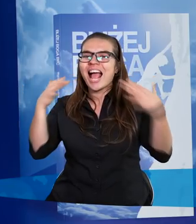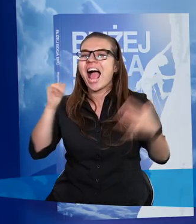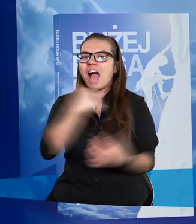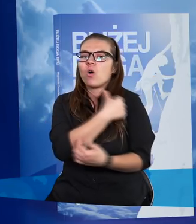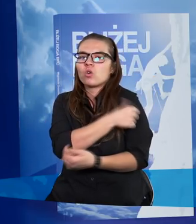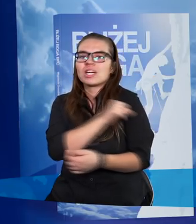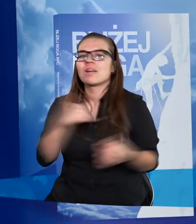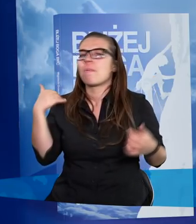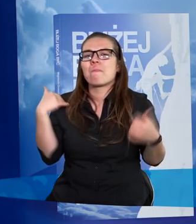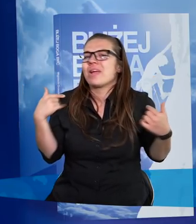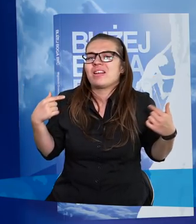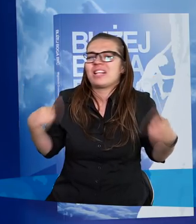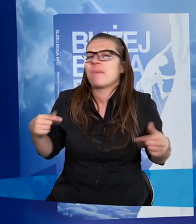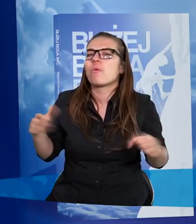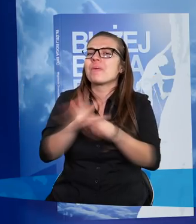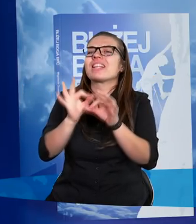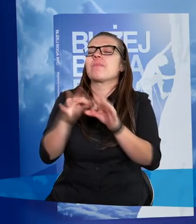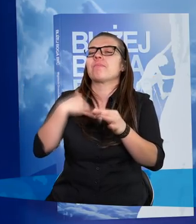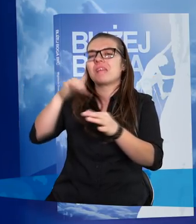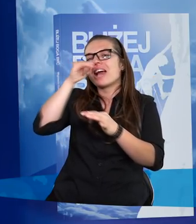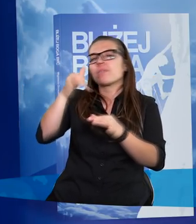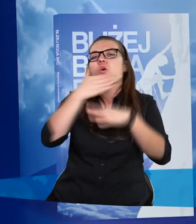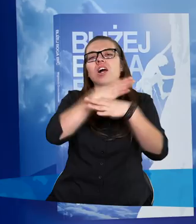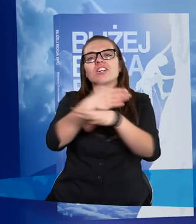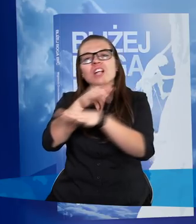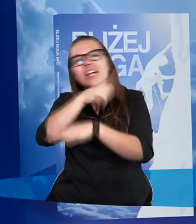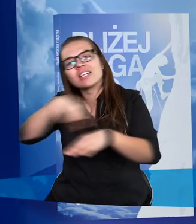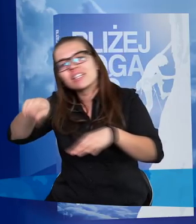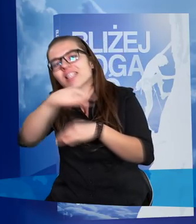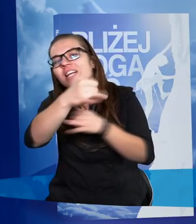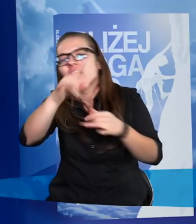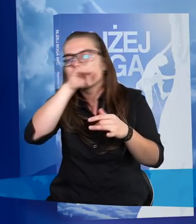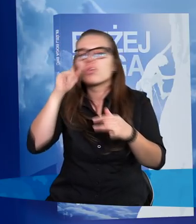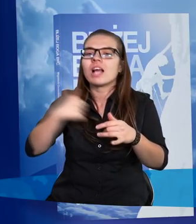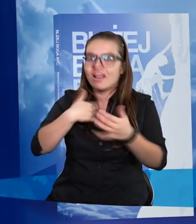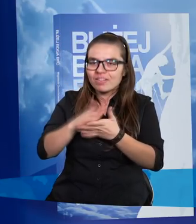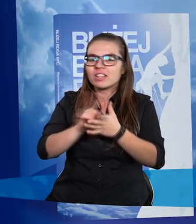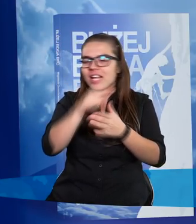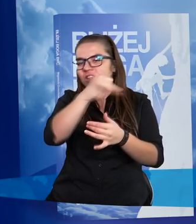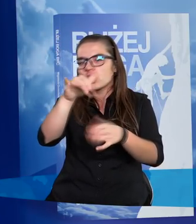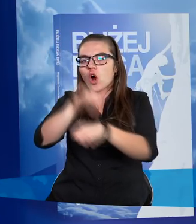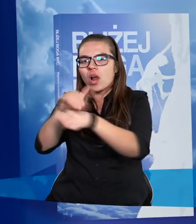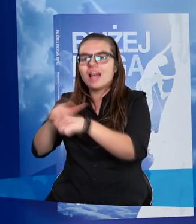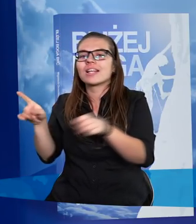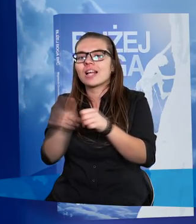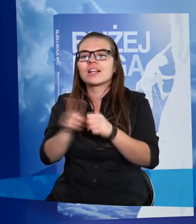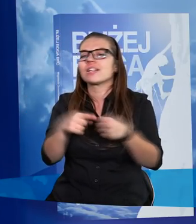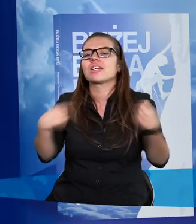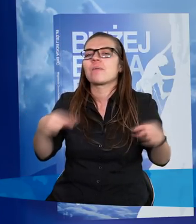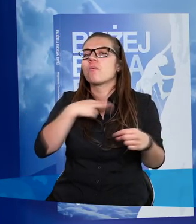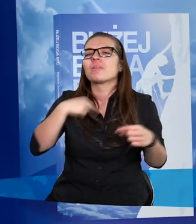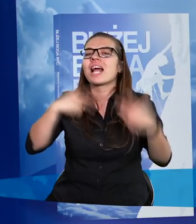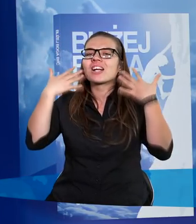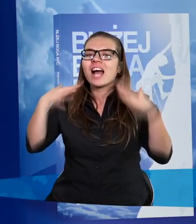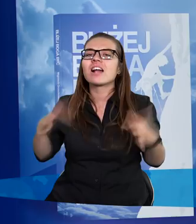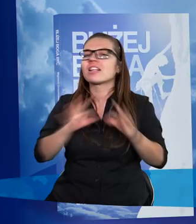chrześcijanina nie byłaby pełna, gdybym nie mógł dzielić się tym, jak ja osobiście i wierzę, że tak też jak koledzy. Nie byłaby